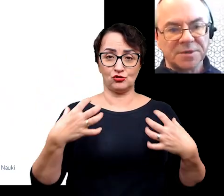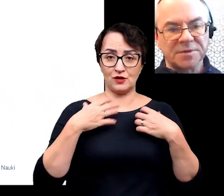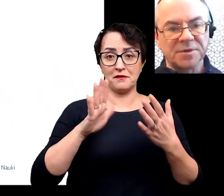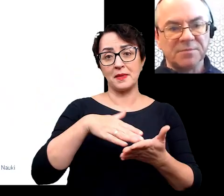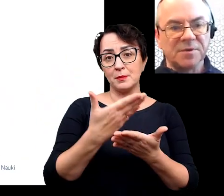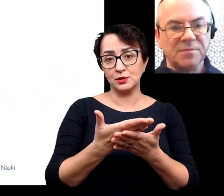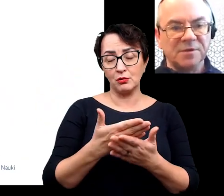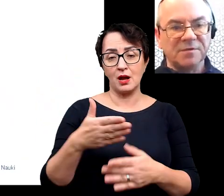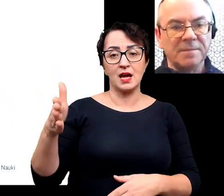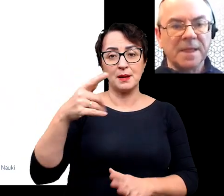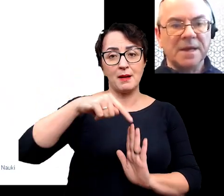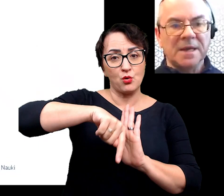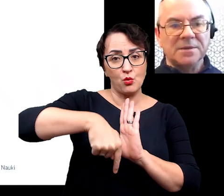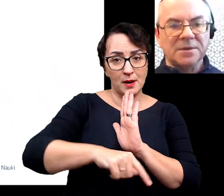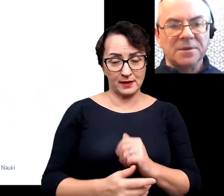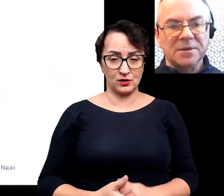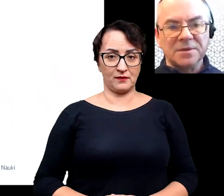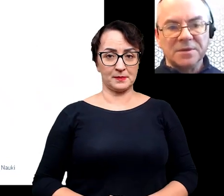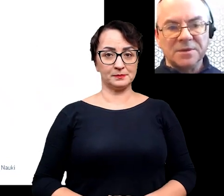Tutaj przykładem jest ryba głębinowa.